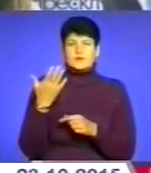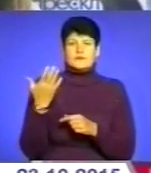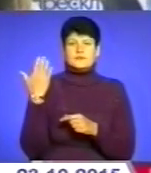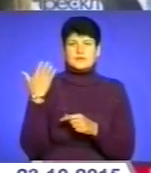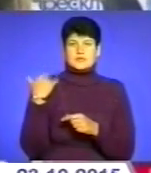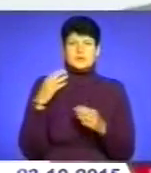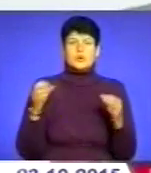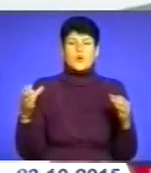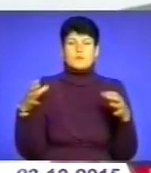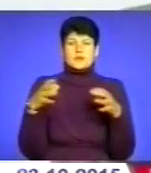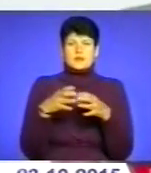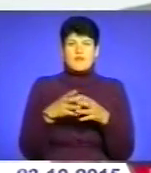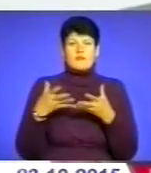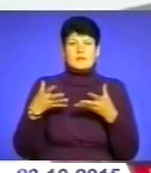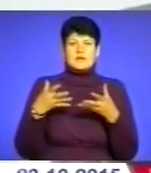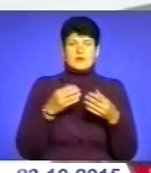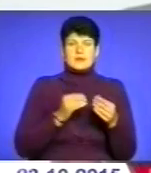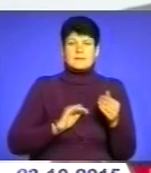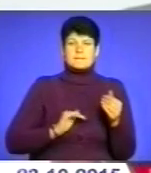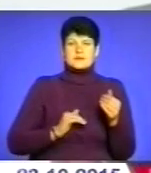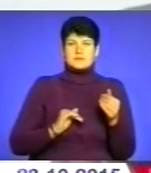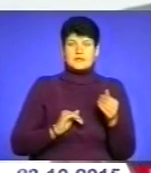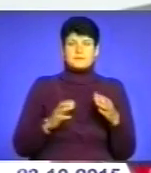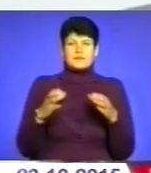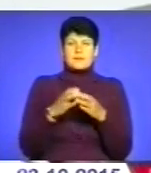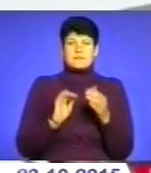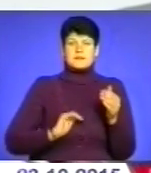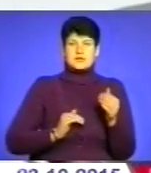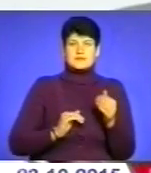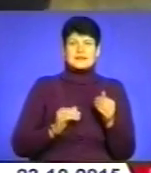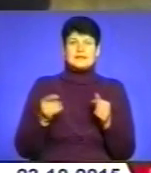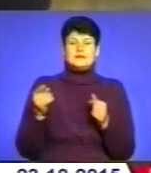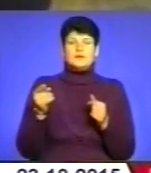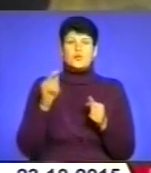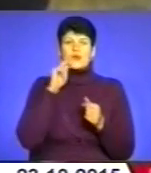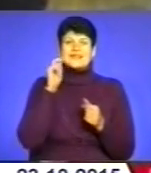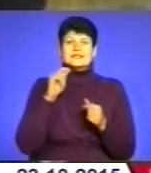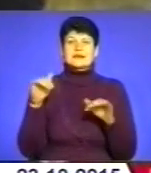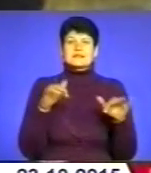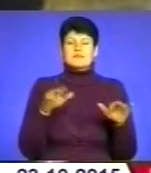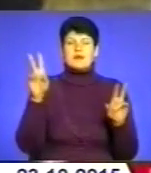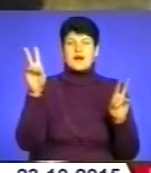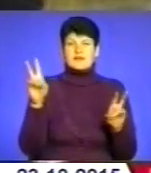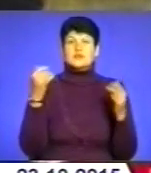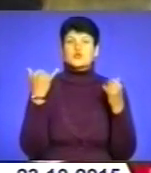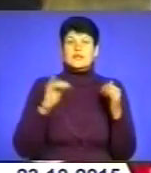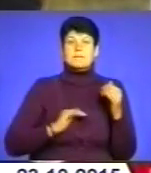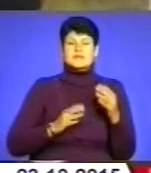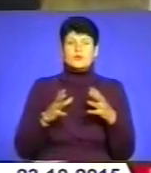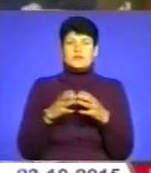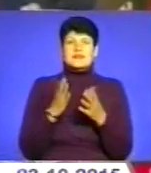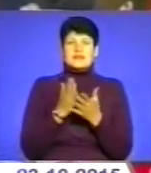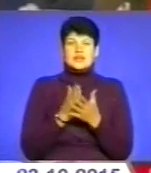об'єднав впливових та порядних бізнесменів у Лігу підприємців «Українська справа». Сьогодні бізнес-об'єднання є членом